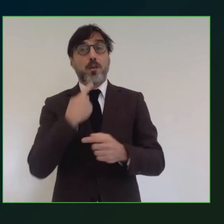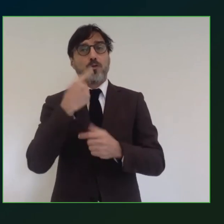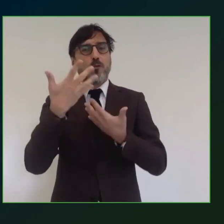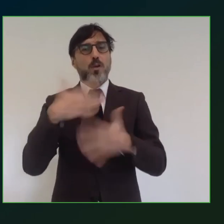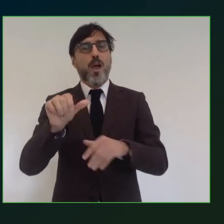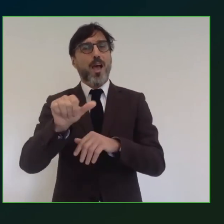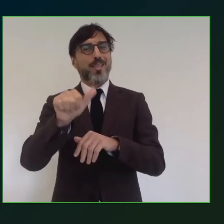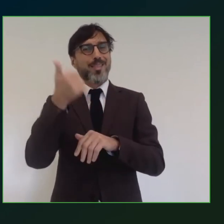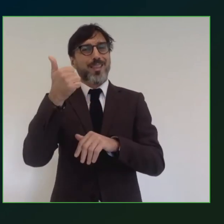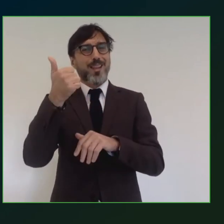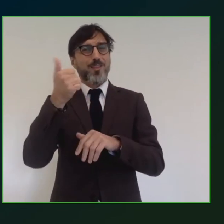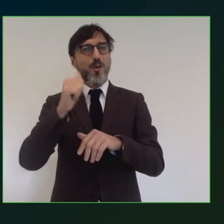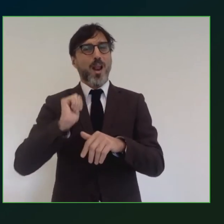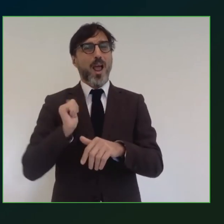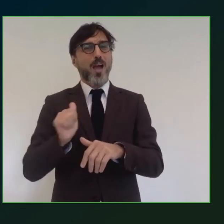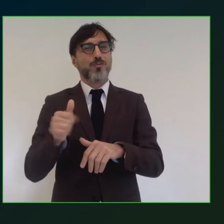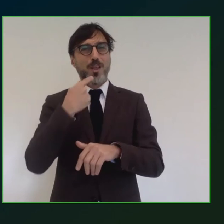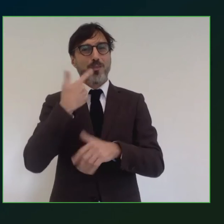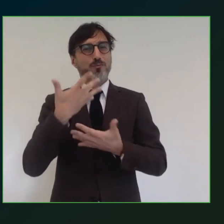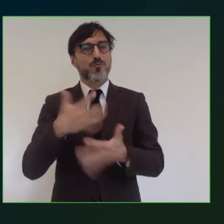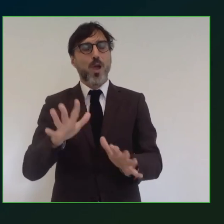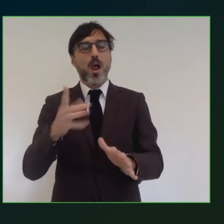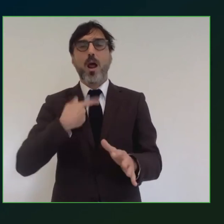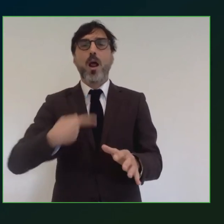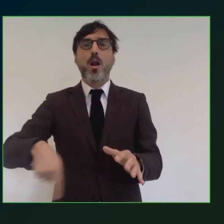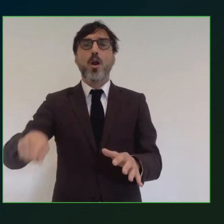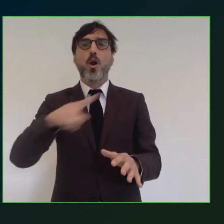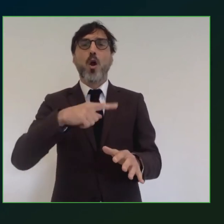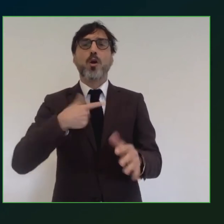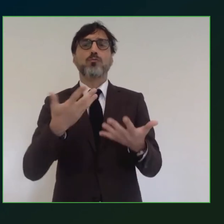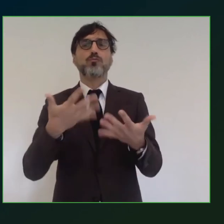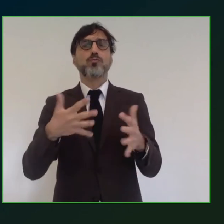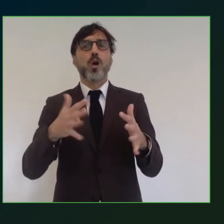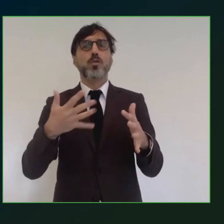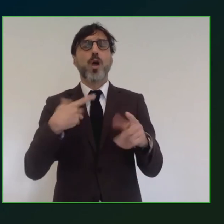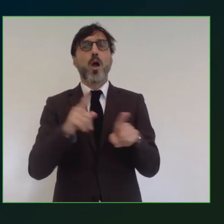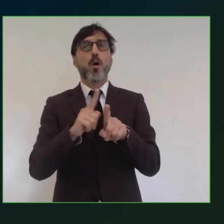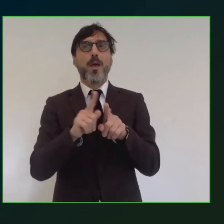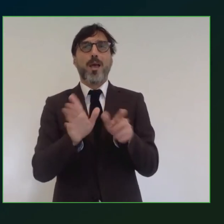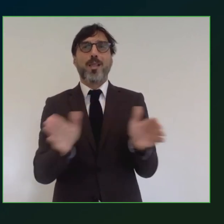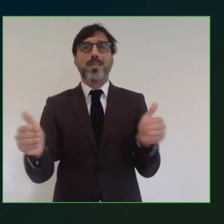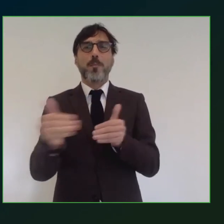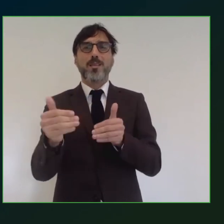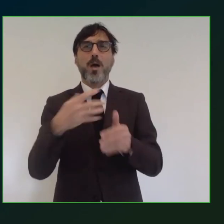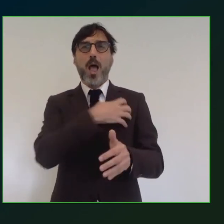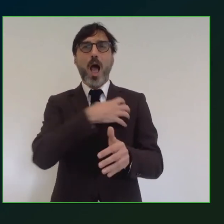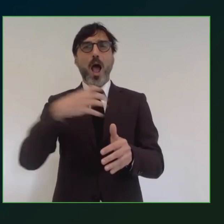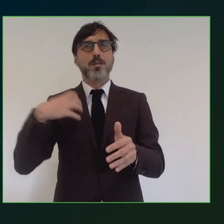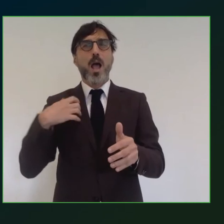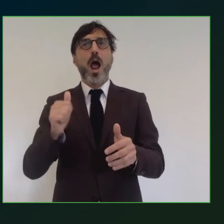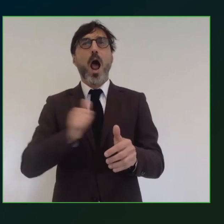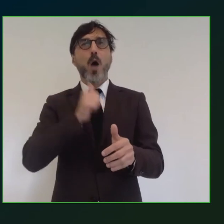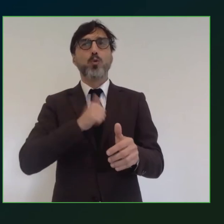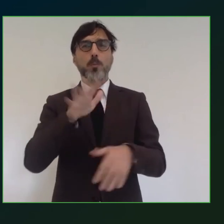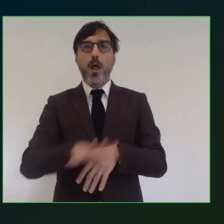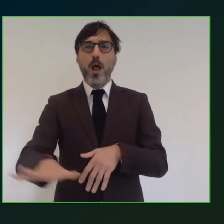direttore dell'agenzia, noi in questo abbiamo avuto come dipartimento, come assessorato alle autonomie locali,